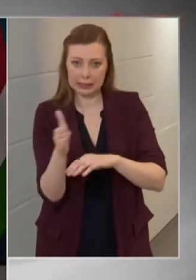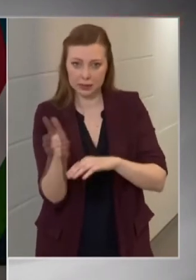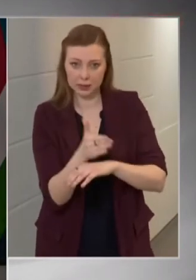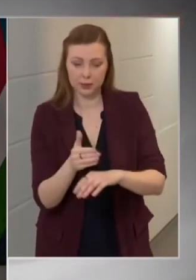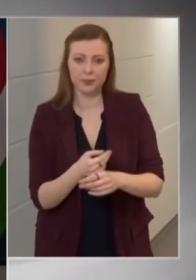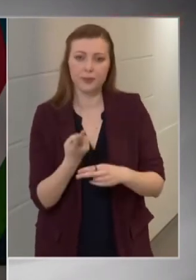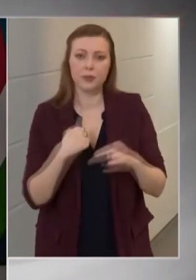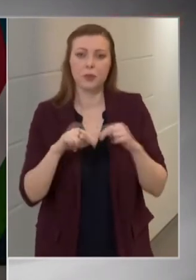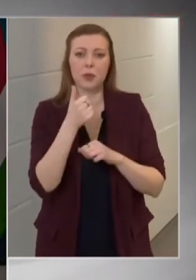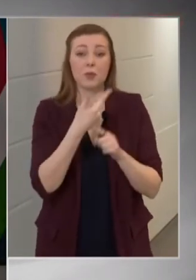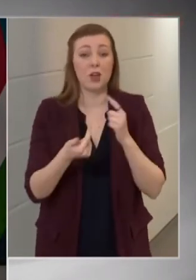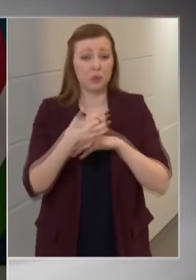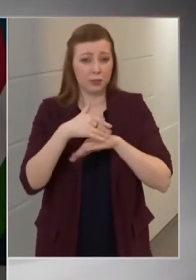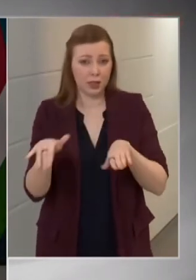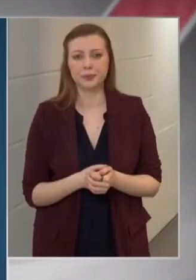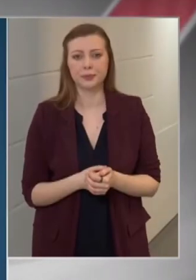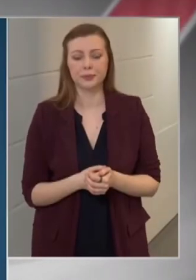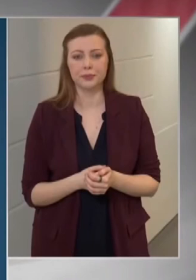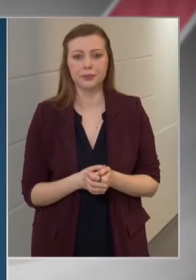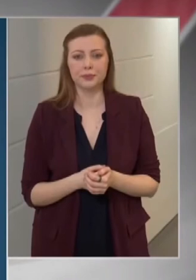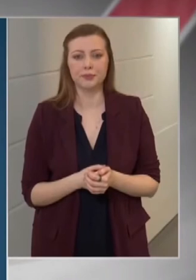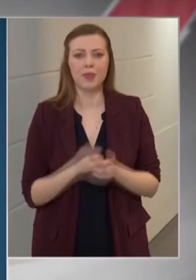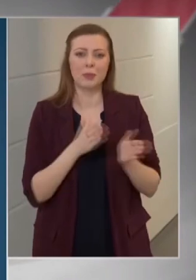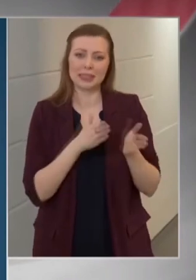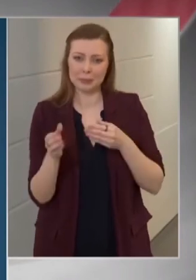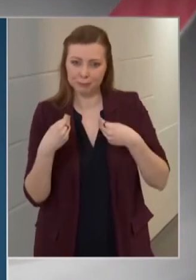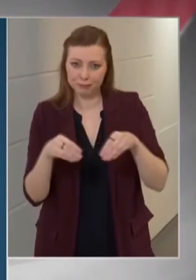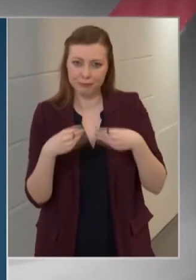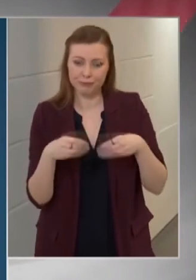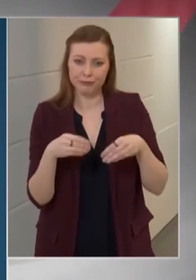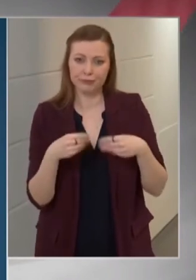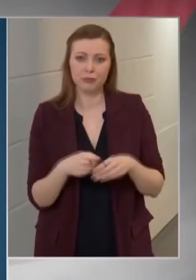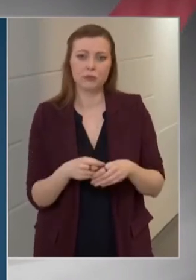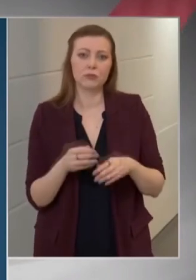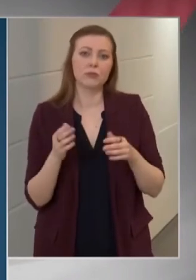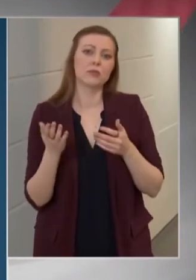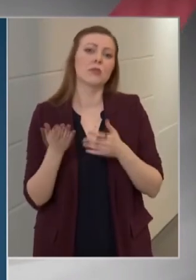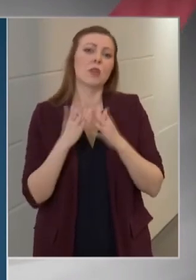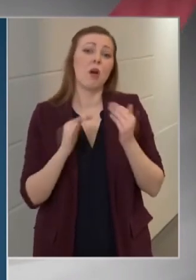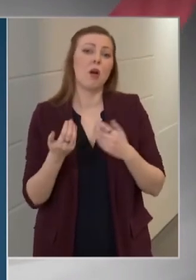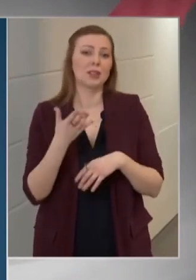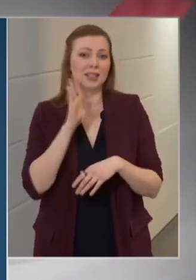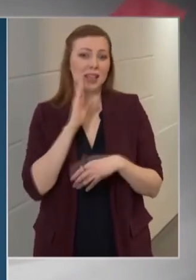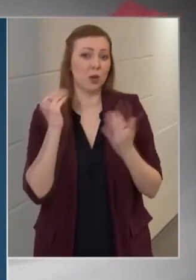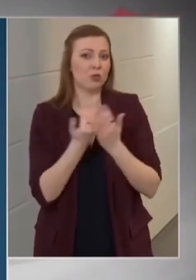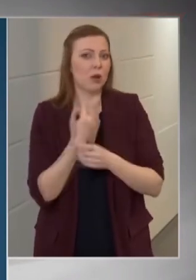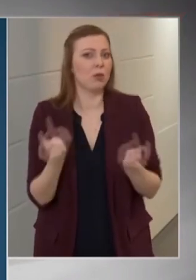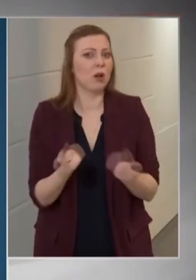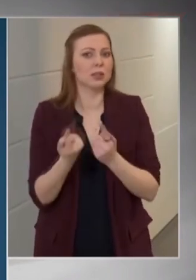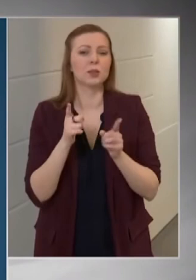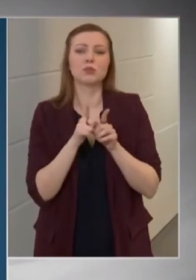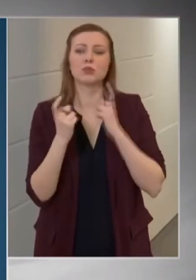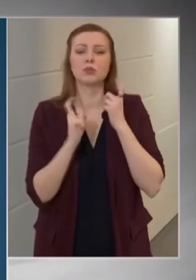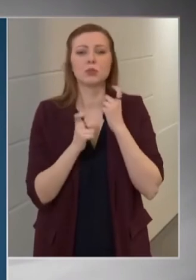kivételes esetben szállítják ki a szakemberekhez. Hadd térje ki Hadházi Ákos legújabb akciójára, amikor is úgy